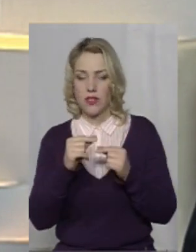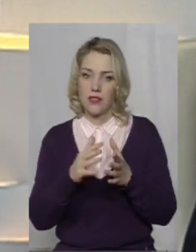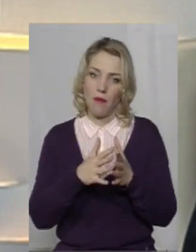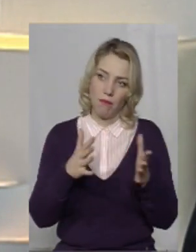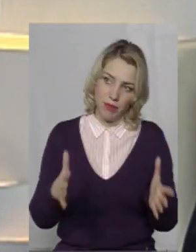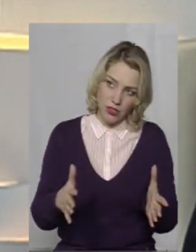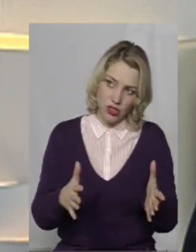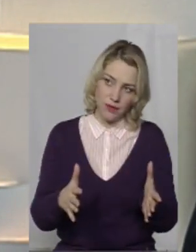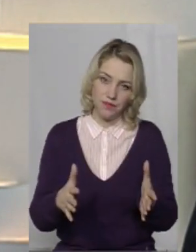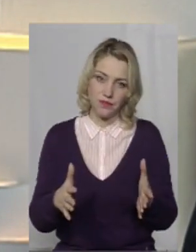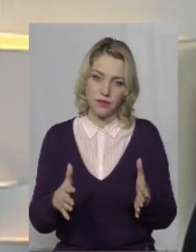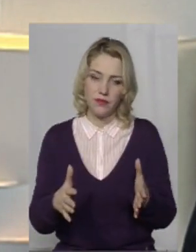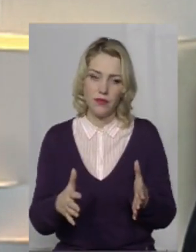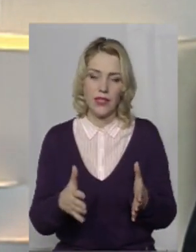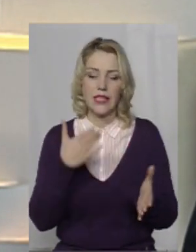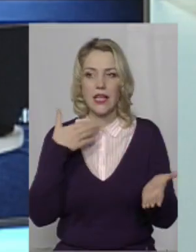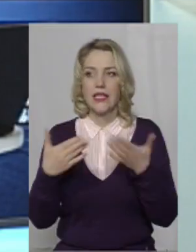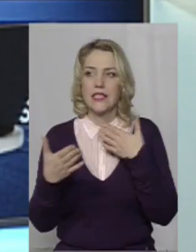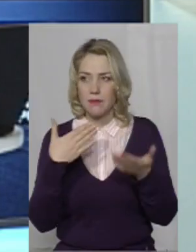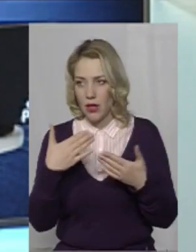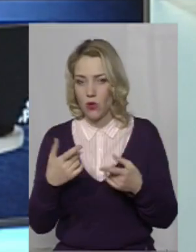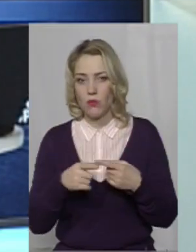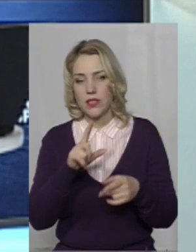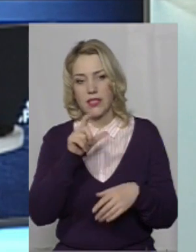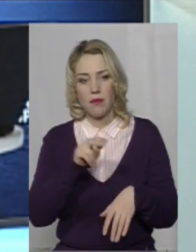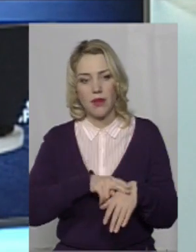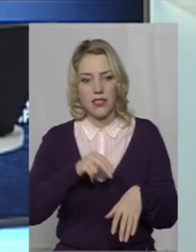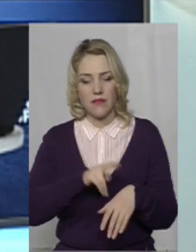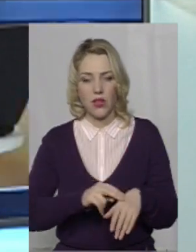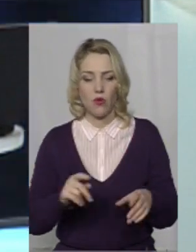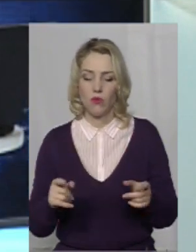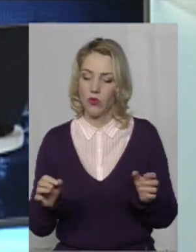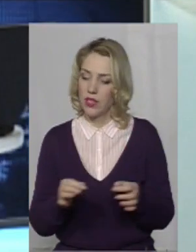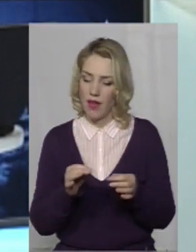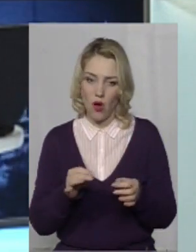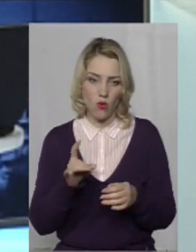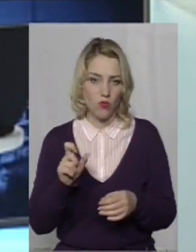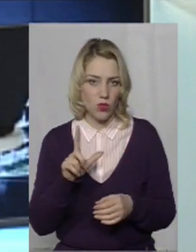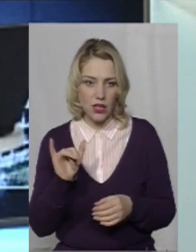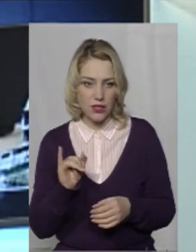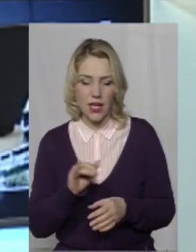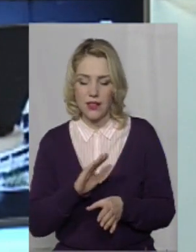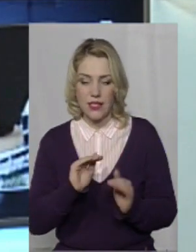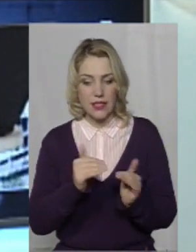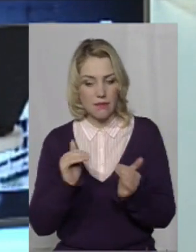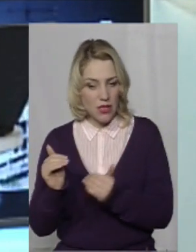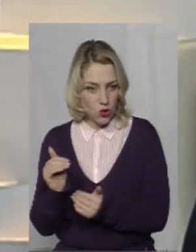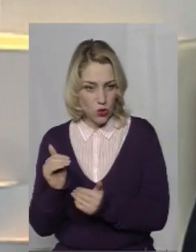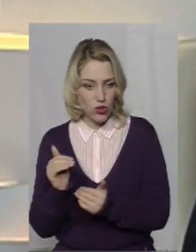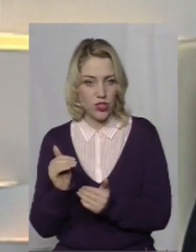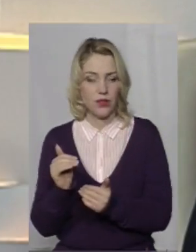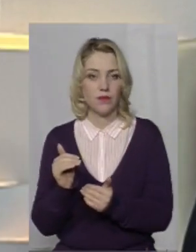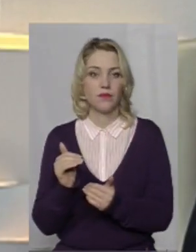спілкуємося саме з працівниками, ні в коєму випадку не зменшуючи